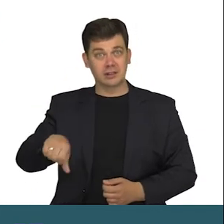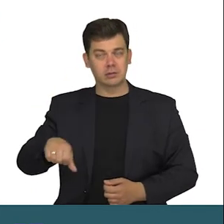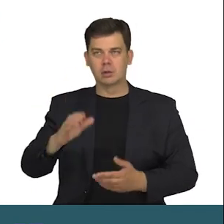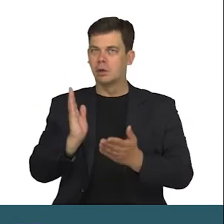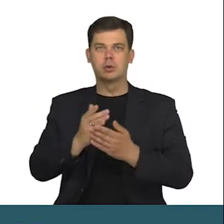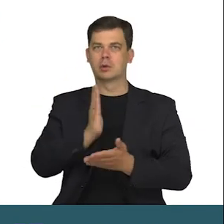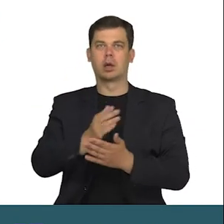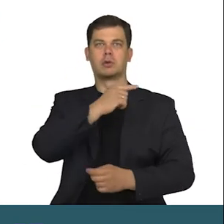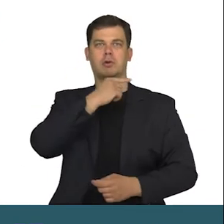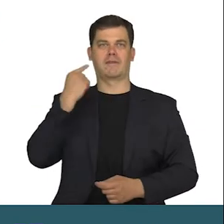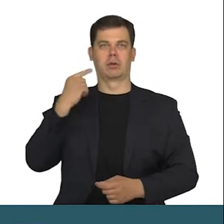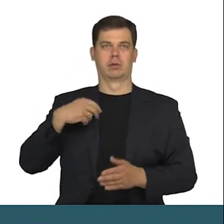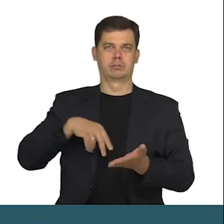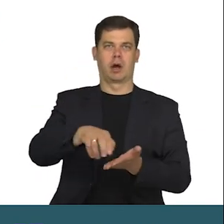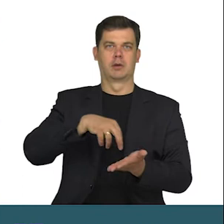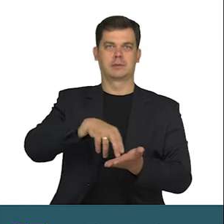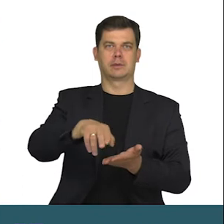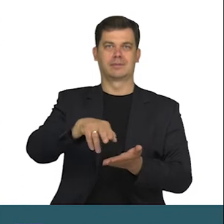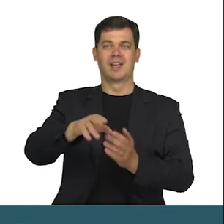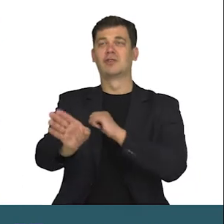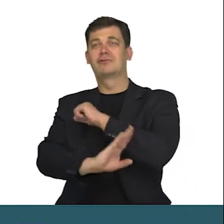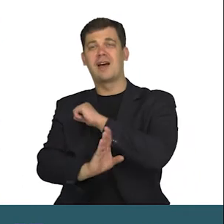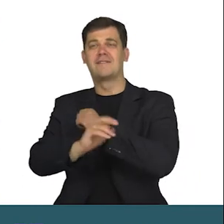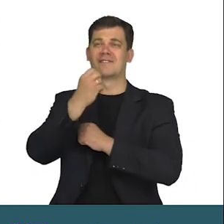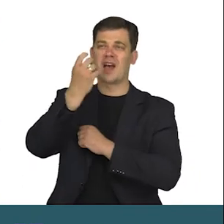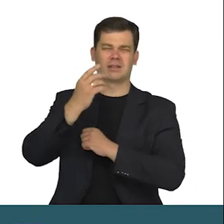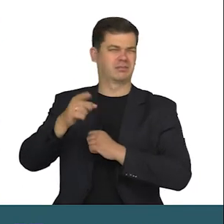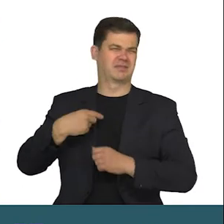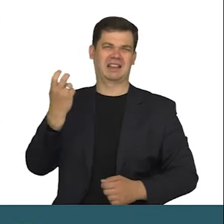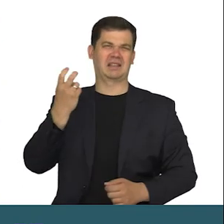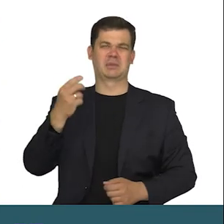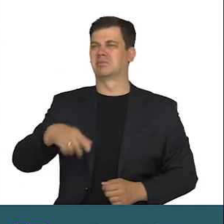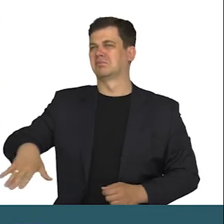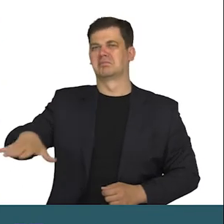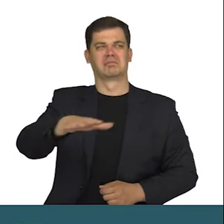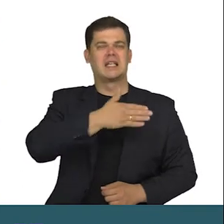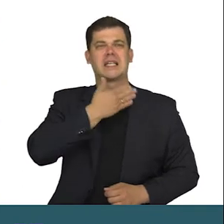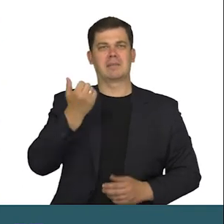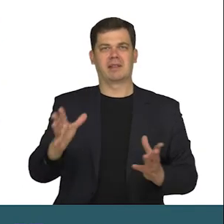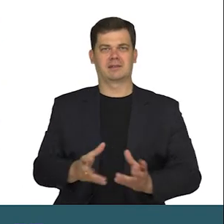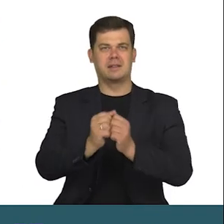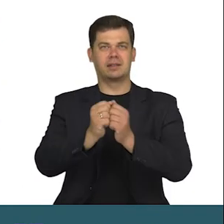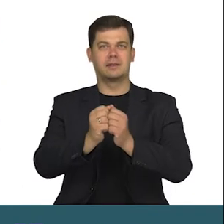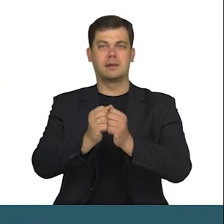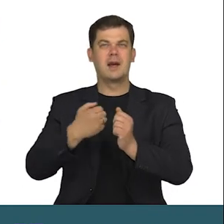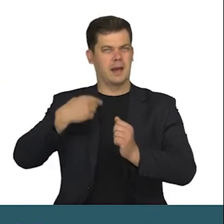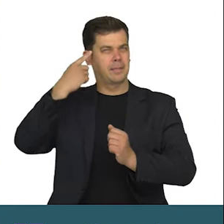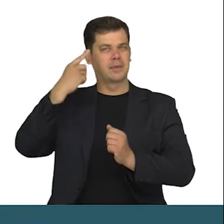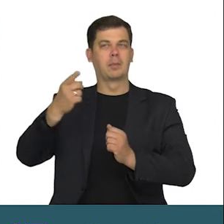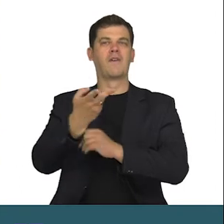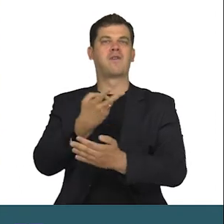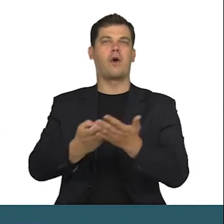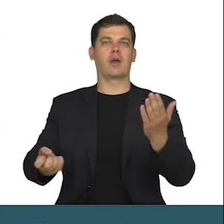tylko na czerwony. Nie szukam już drzew i kwiatów, bo i tak ich nie znajdę. Pamiętam, że zafoliowali je